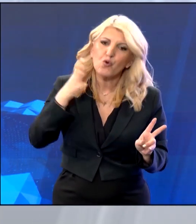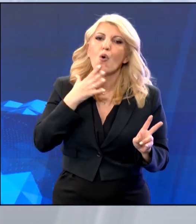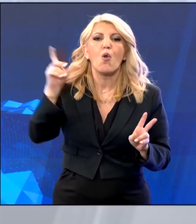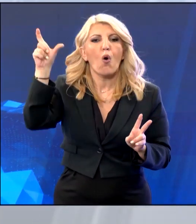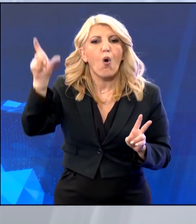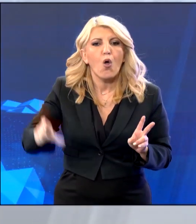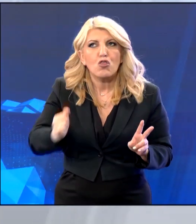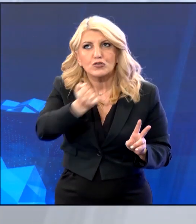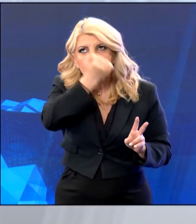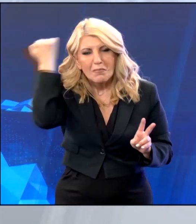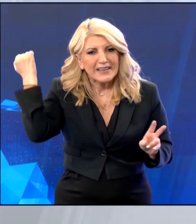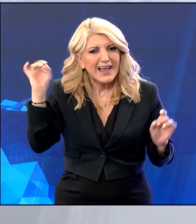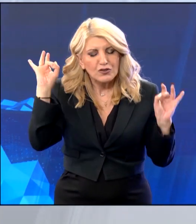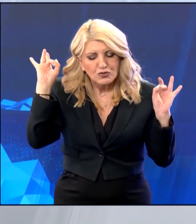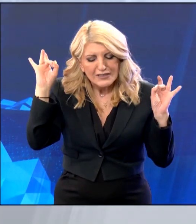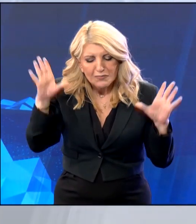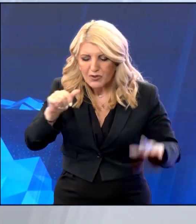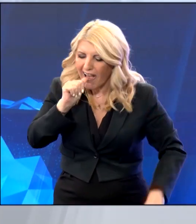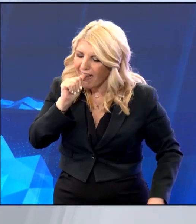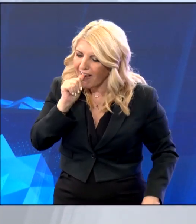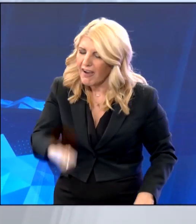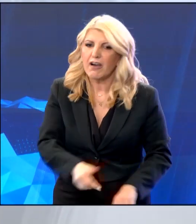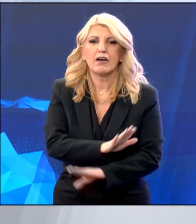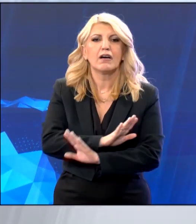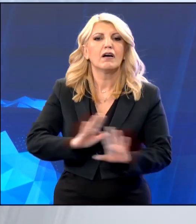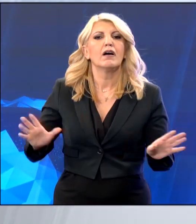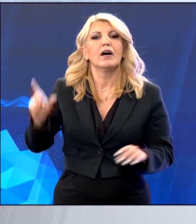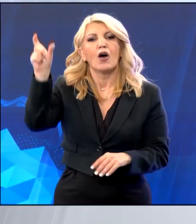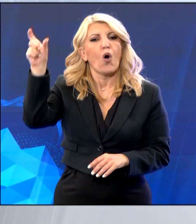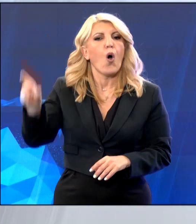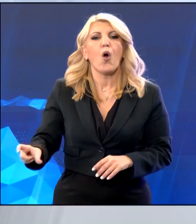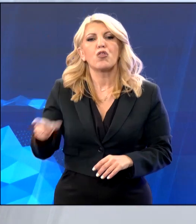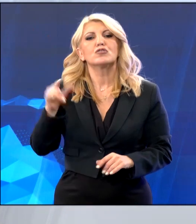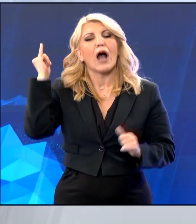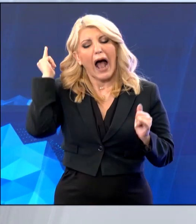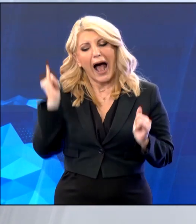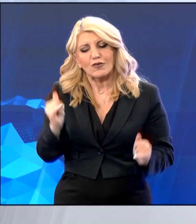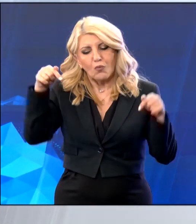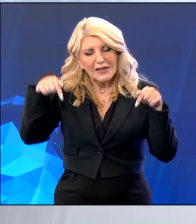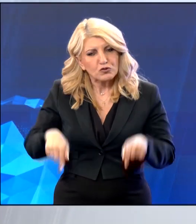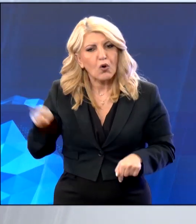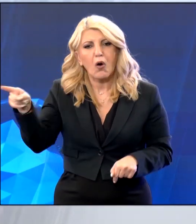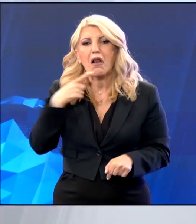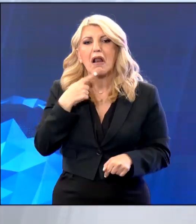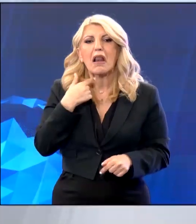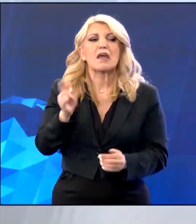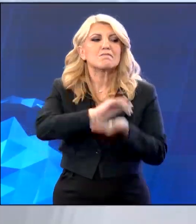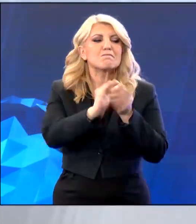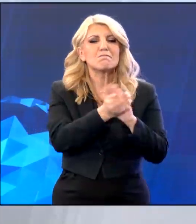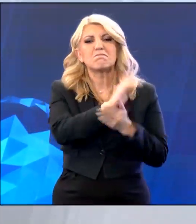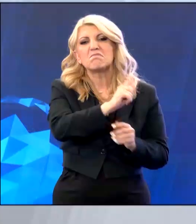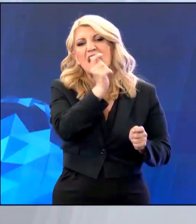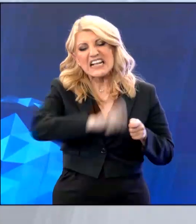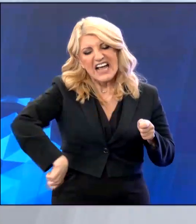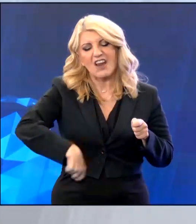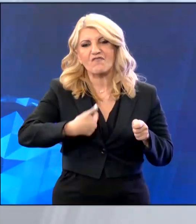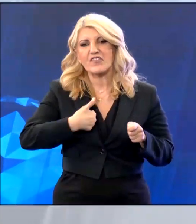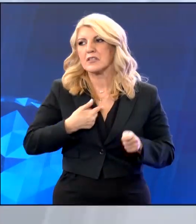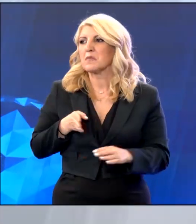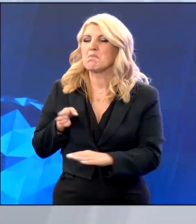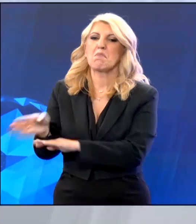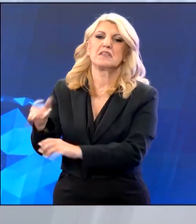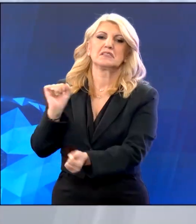αρθρογραφία του στην οποία δηλώνει ότι βρίσκεται έγκλειστος στο πλαίσιο πολιτικής δίωξης και σκευωρίας. Η Χρυσή Αυγή